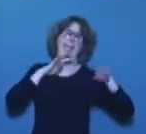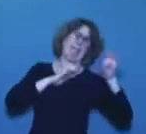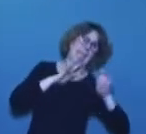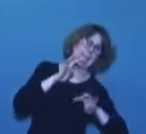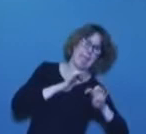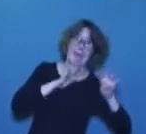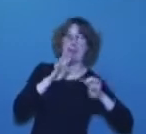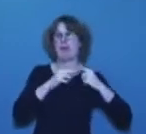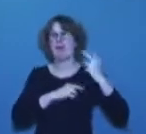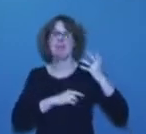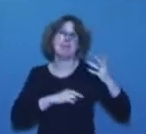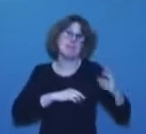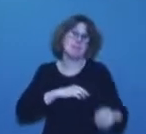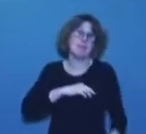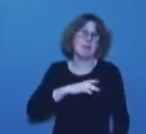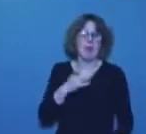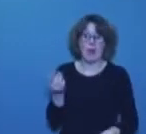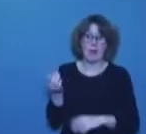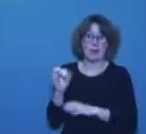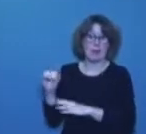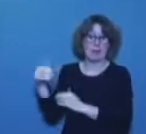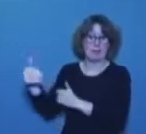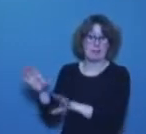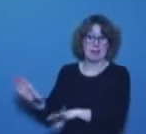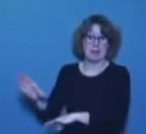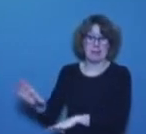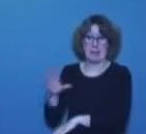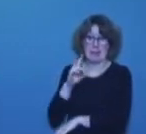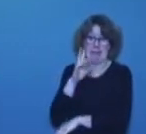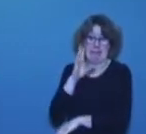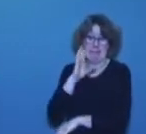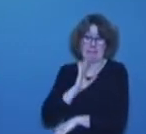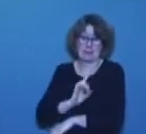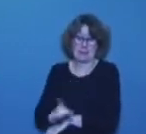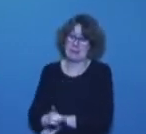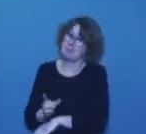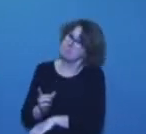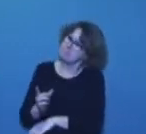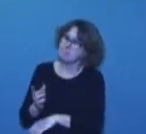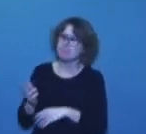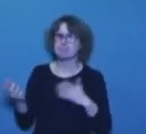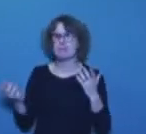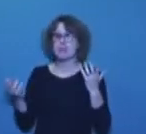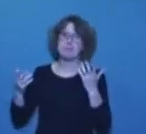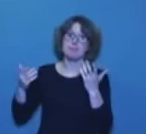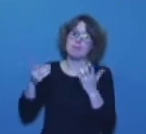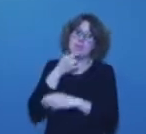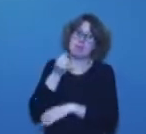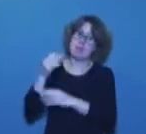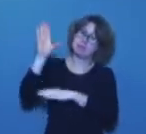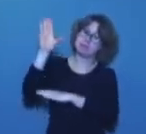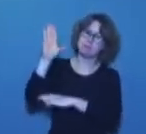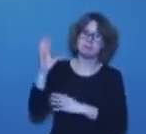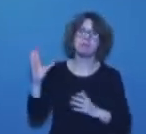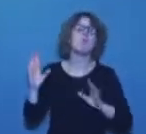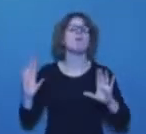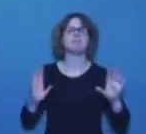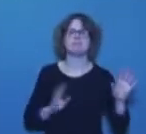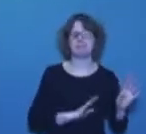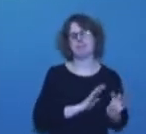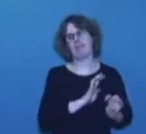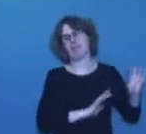Non mais franchement, ce n pas marrant d'être de droite en ce moment, parce que vous avez un mec pareil pour vous représenter. Bon, alors... Oui mais bon,